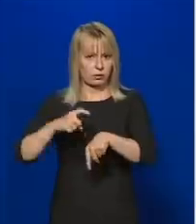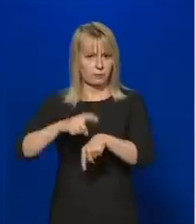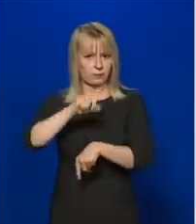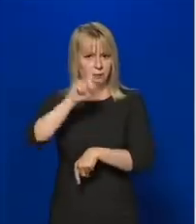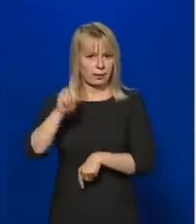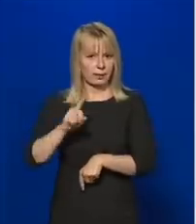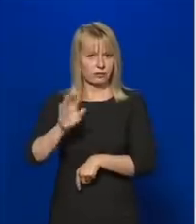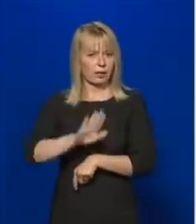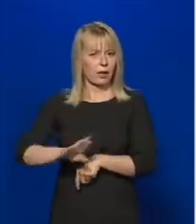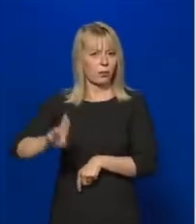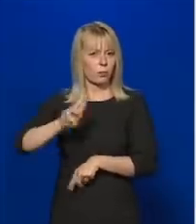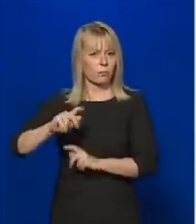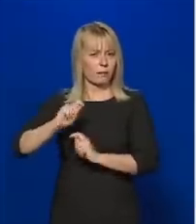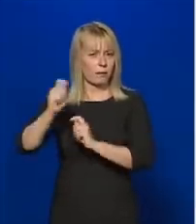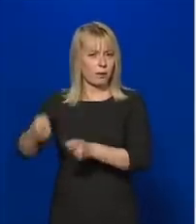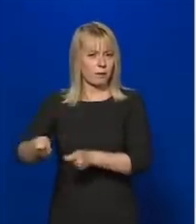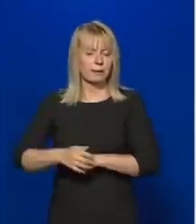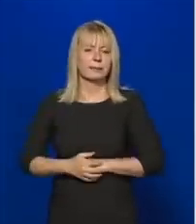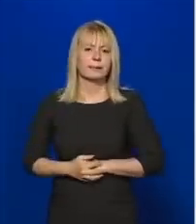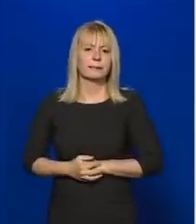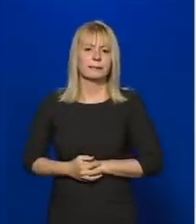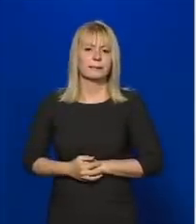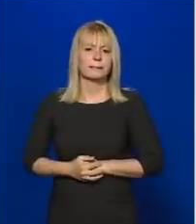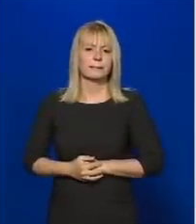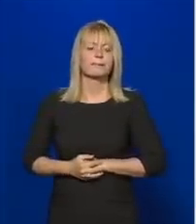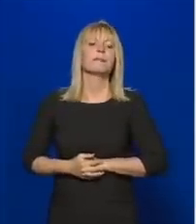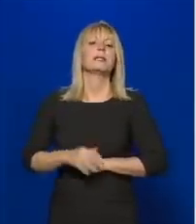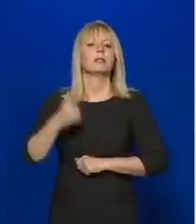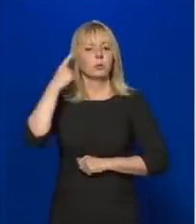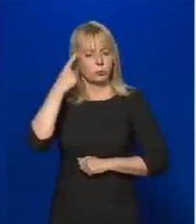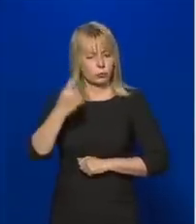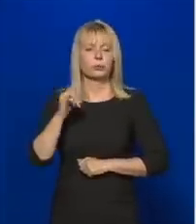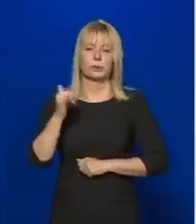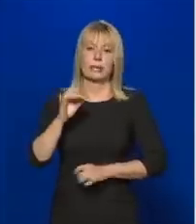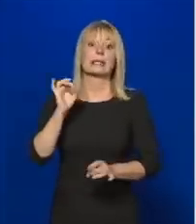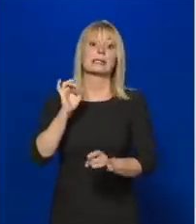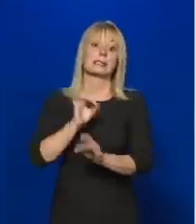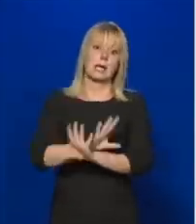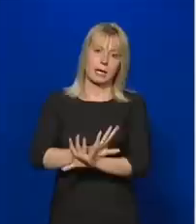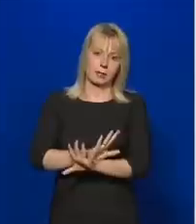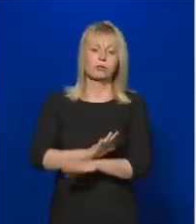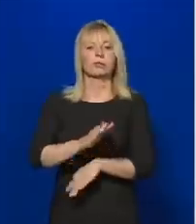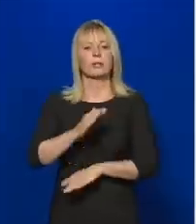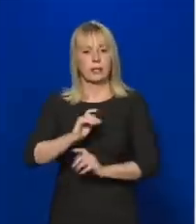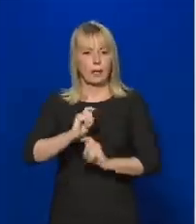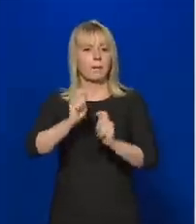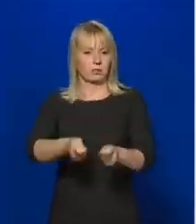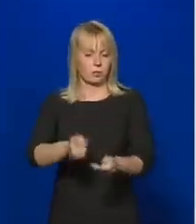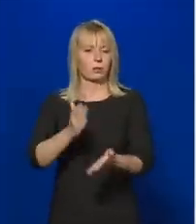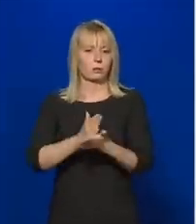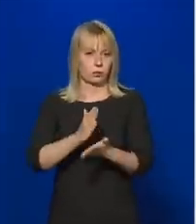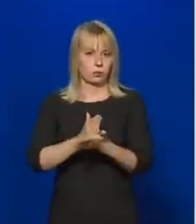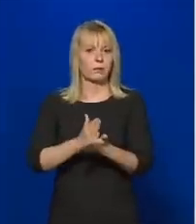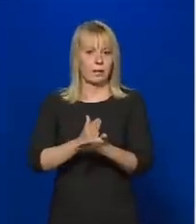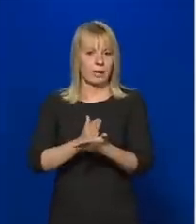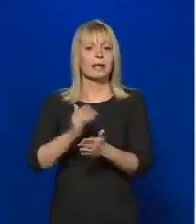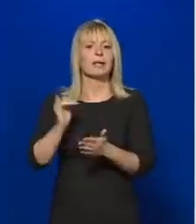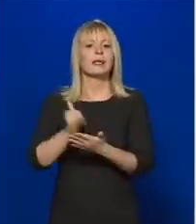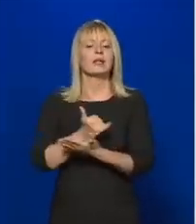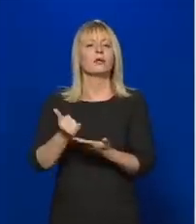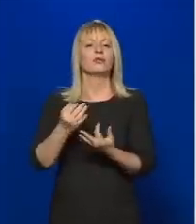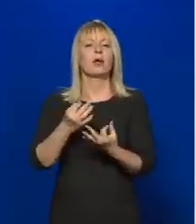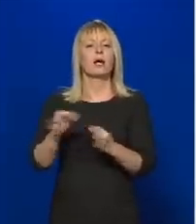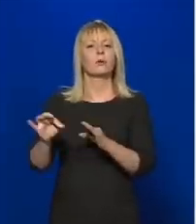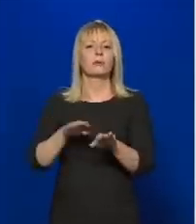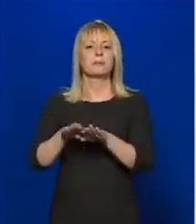Tudtunk szerencsére, és adtunk is. Az igazságügyminiszterasszony beszélt az illetékes uniós